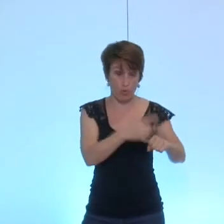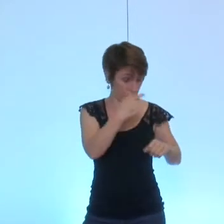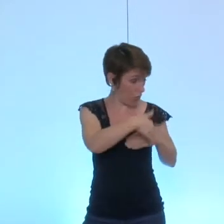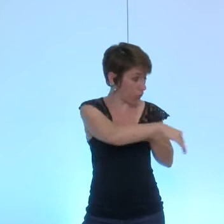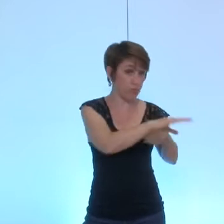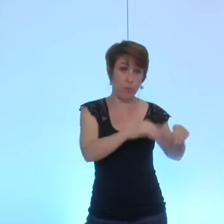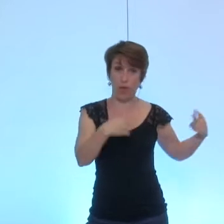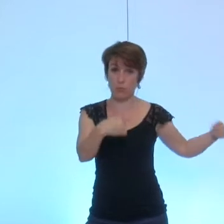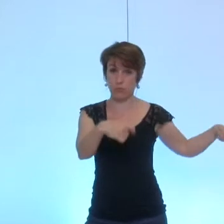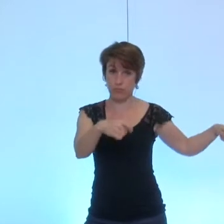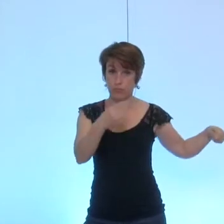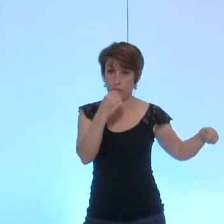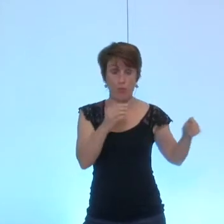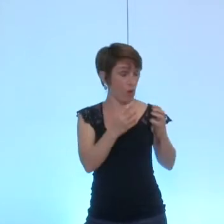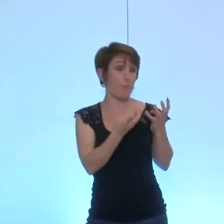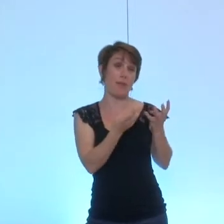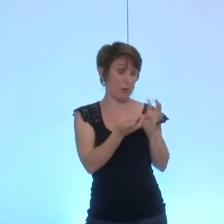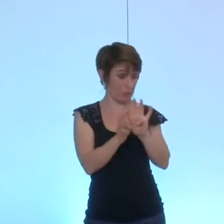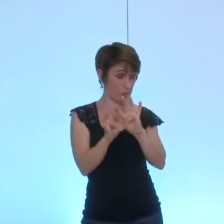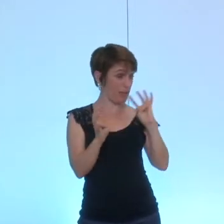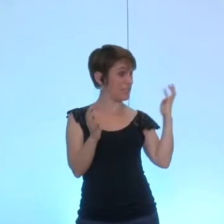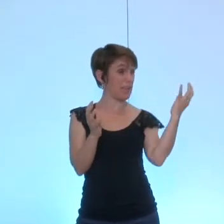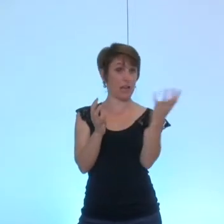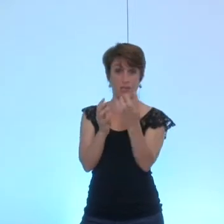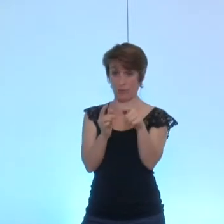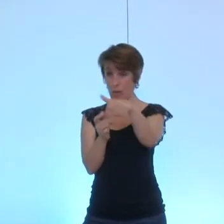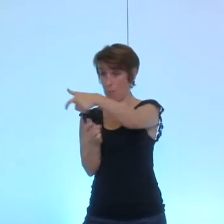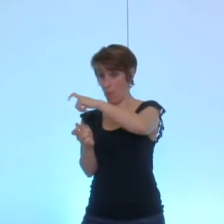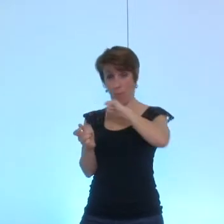après c'est qu'on on est en cercle il y un moment ça tourne